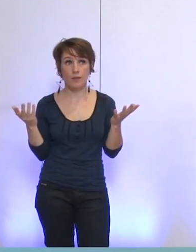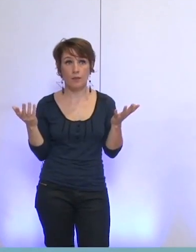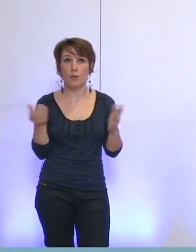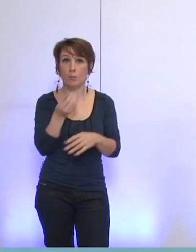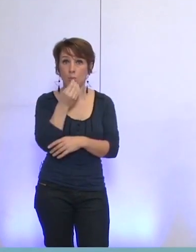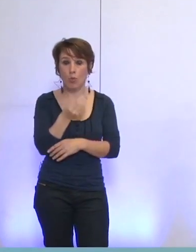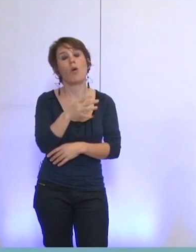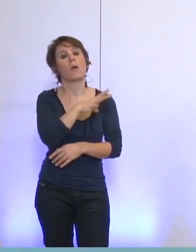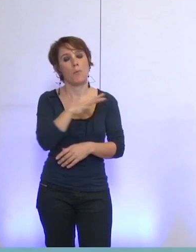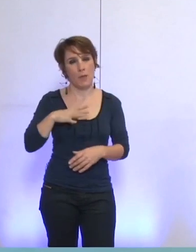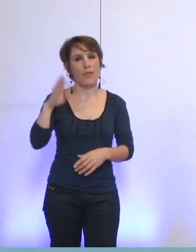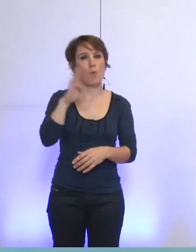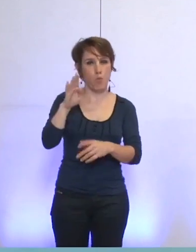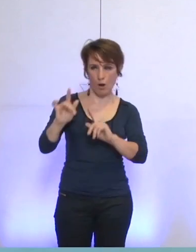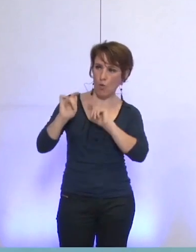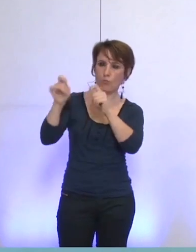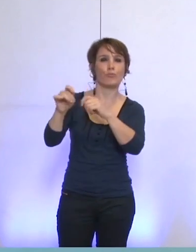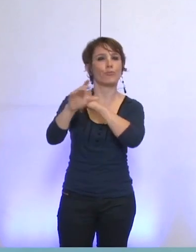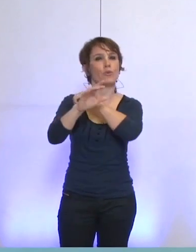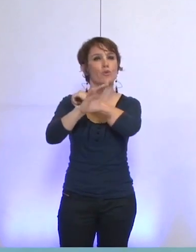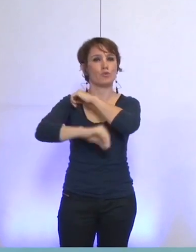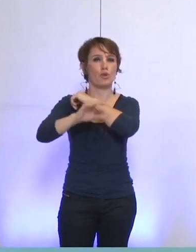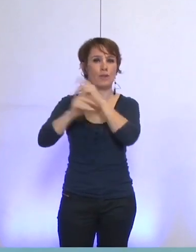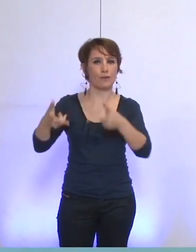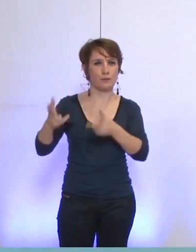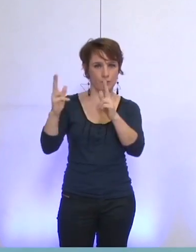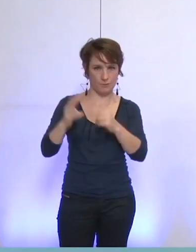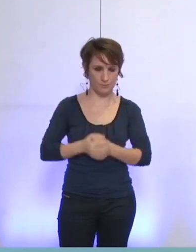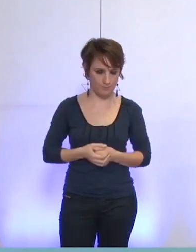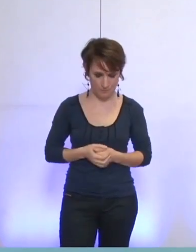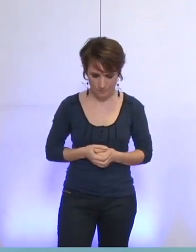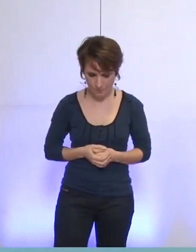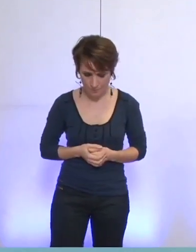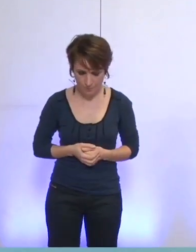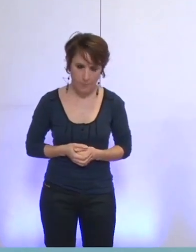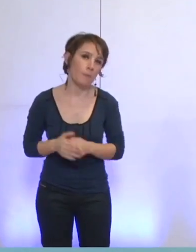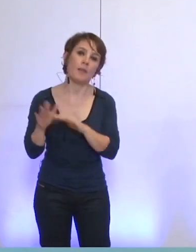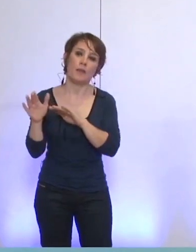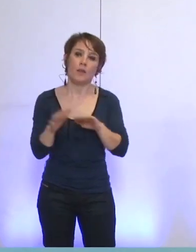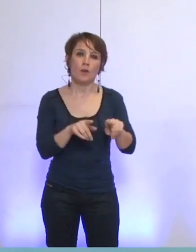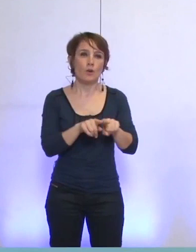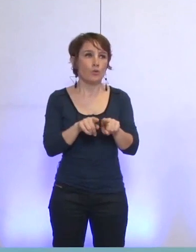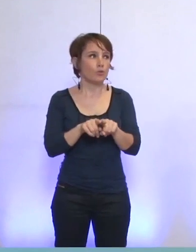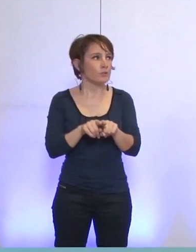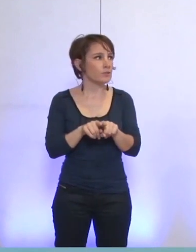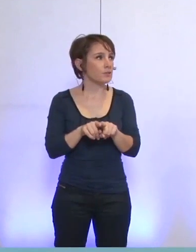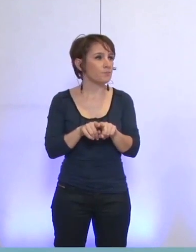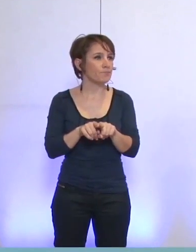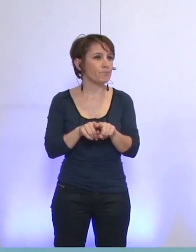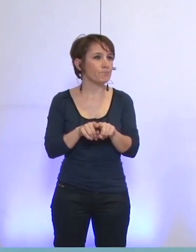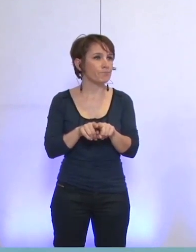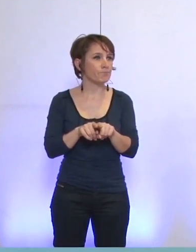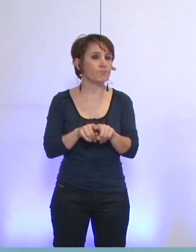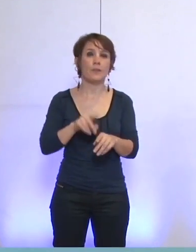Eh bien, donc Marie-Vaune Boileau sera notre secrétaire de séance. Je fais également approuver le procès verbal